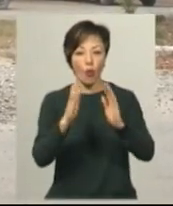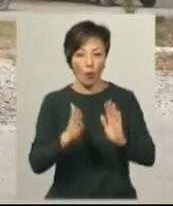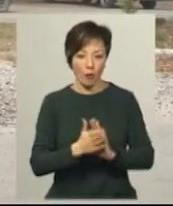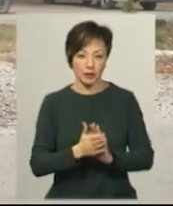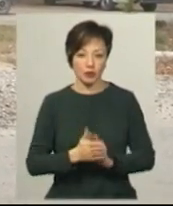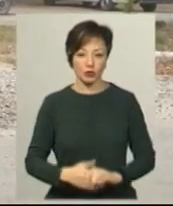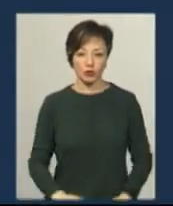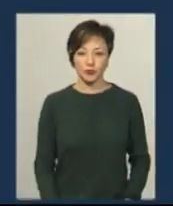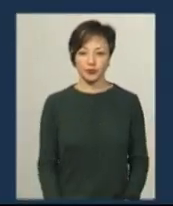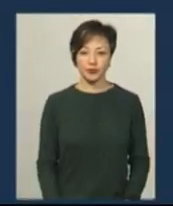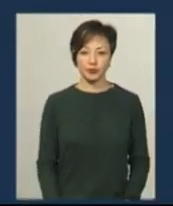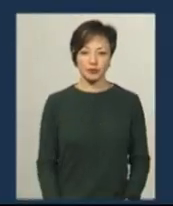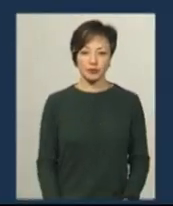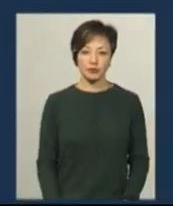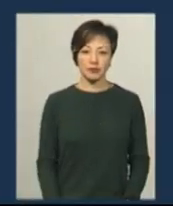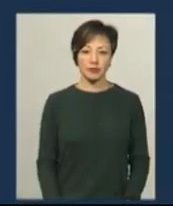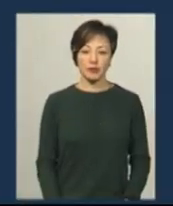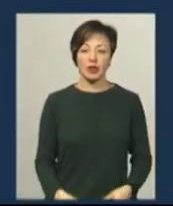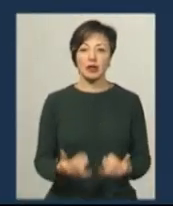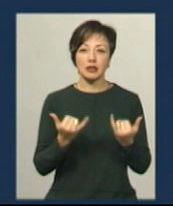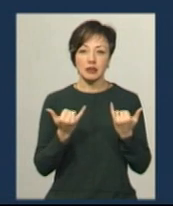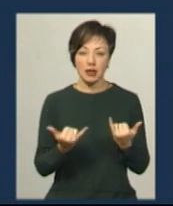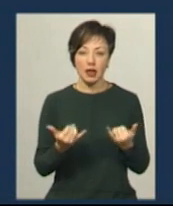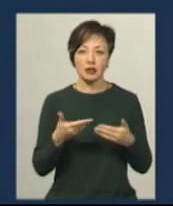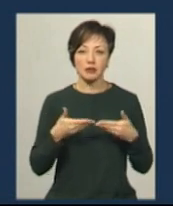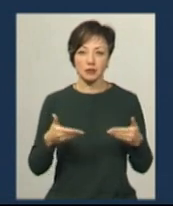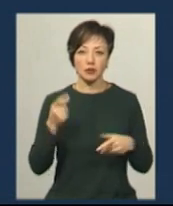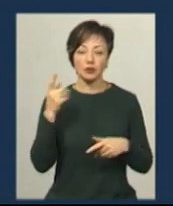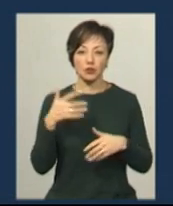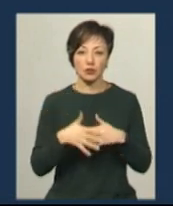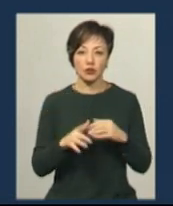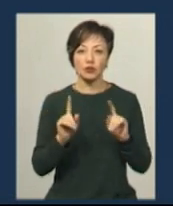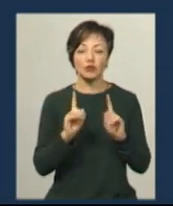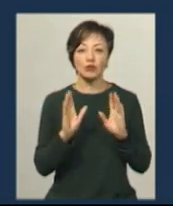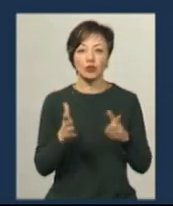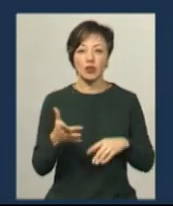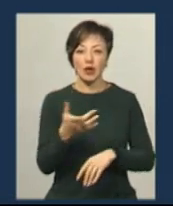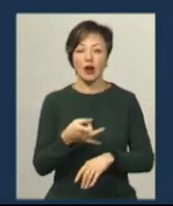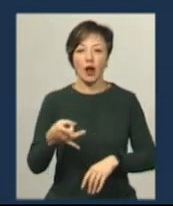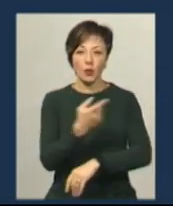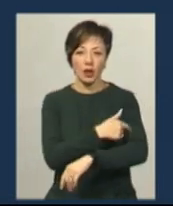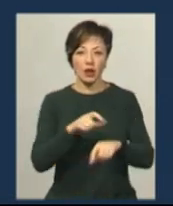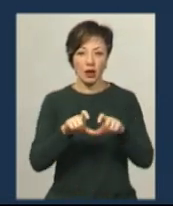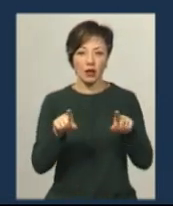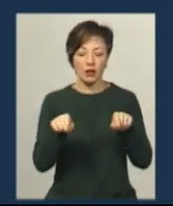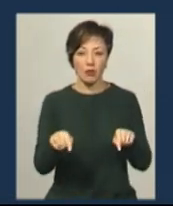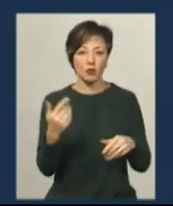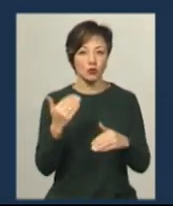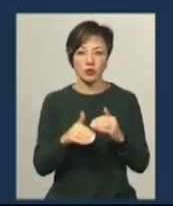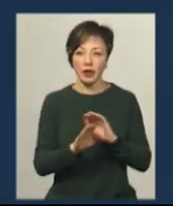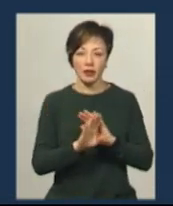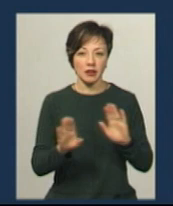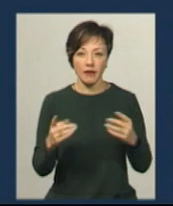каже Анатолій Тимчук. Зараз не зрозуміло, що буде з цією районною лікарнею. Вона сьогодні існує, там вона вже не